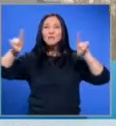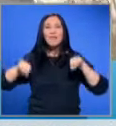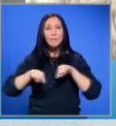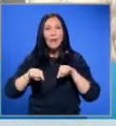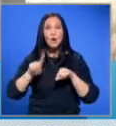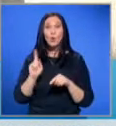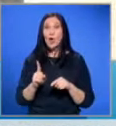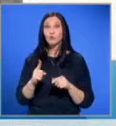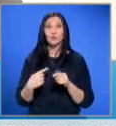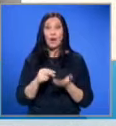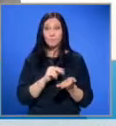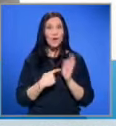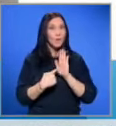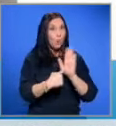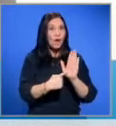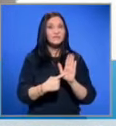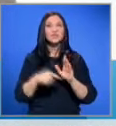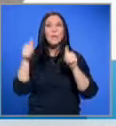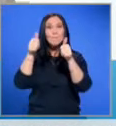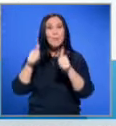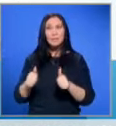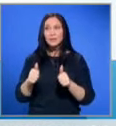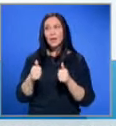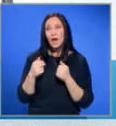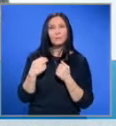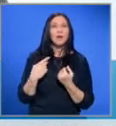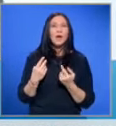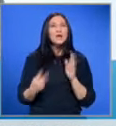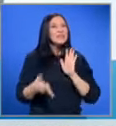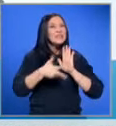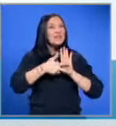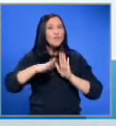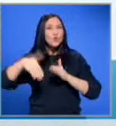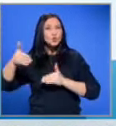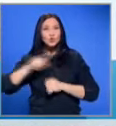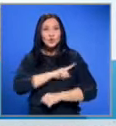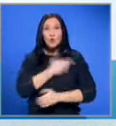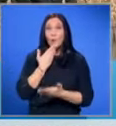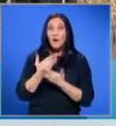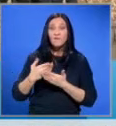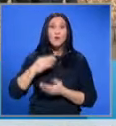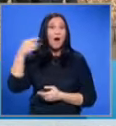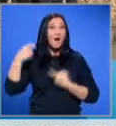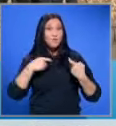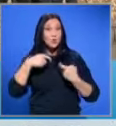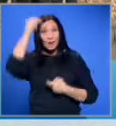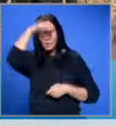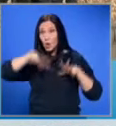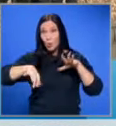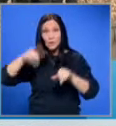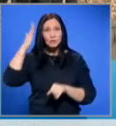да оказва, че монументът символизира чужда сила, обявила война на България и окупирала страната.